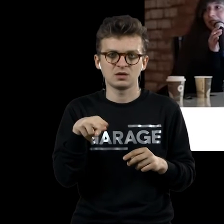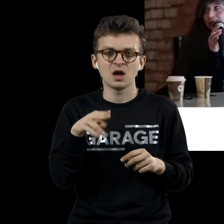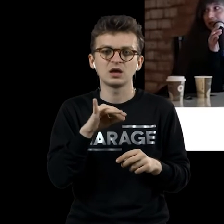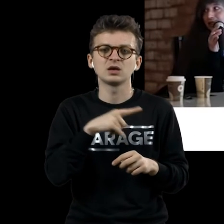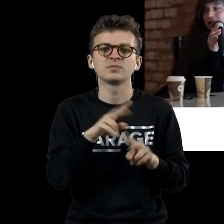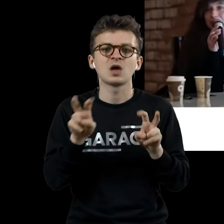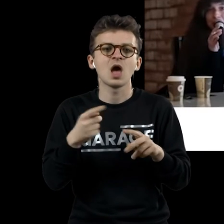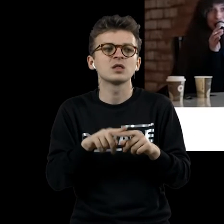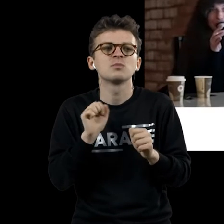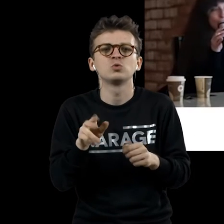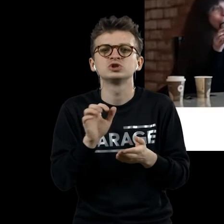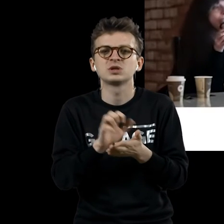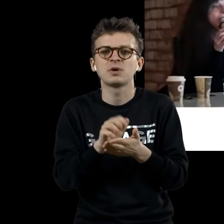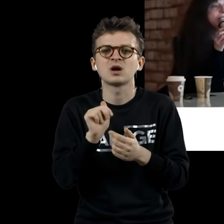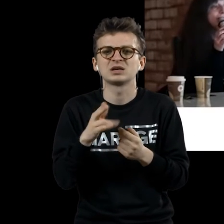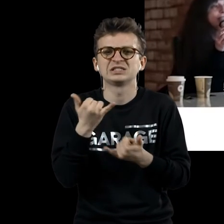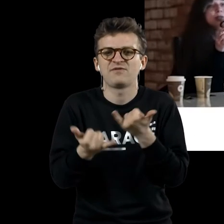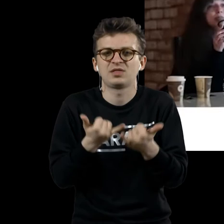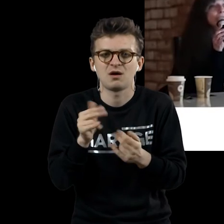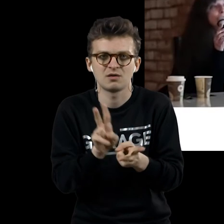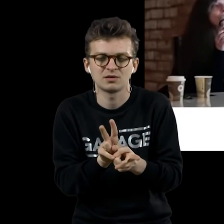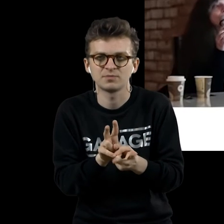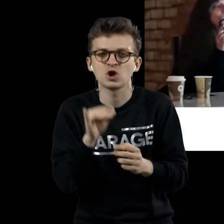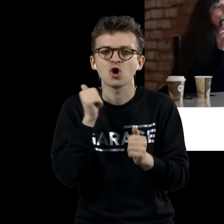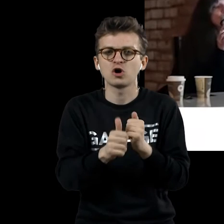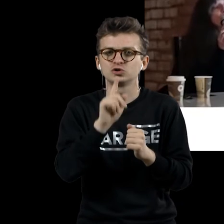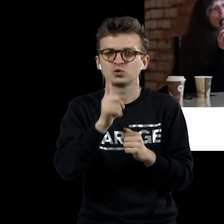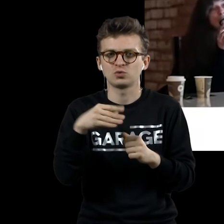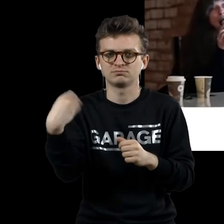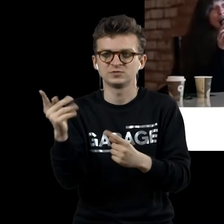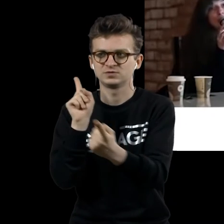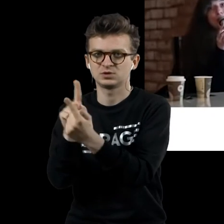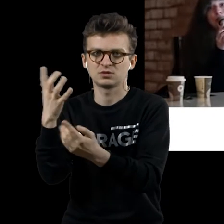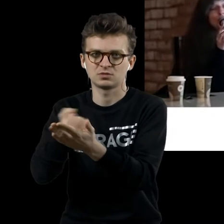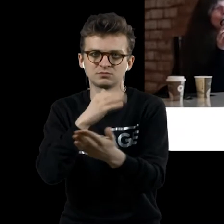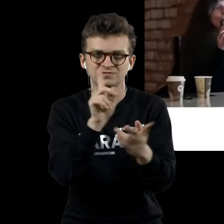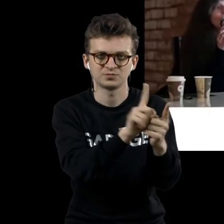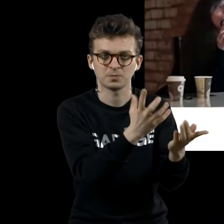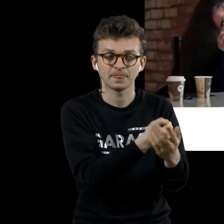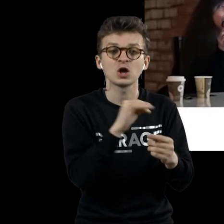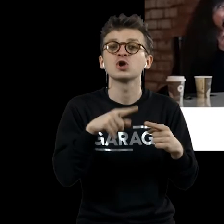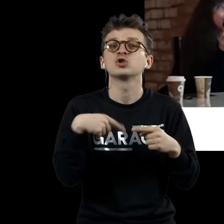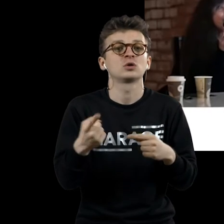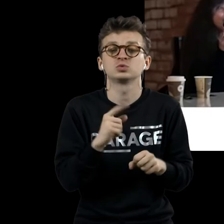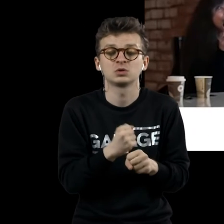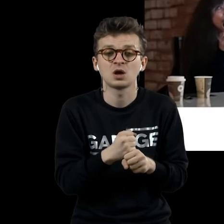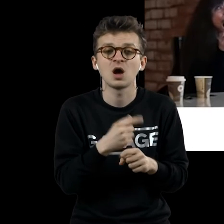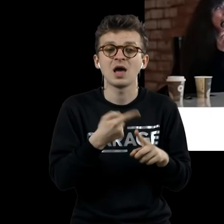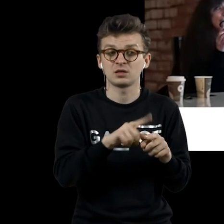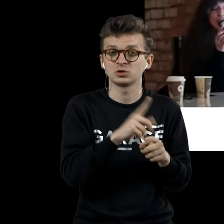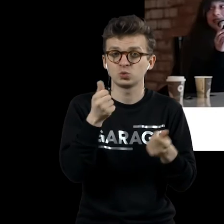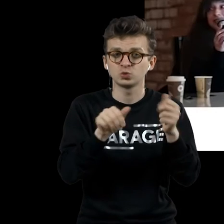как свиданием, назначая его каждый год. Дальше он делает вот такую вот штуку, которая называется «Скульптура для путешествий».